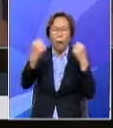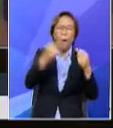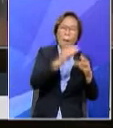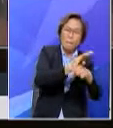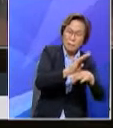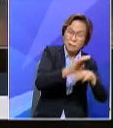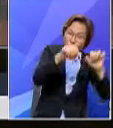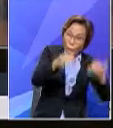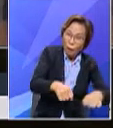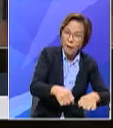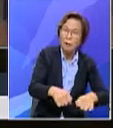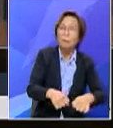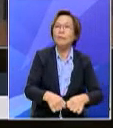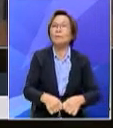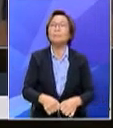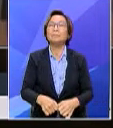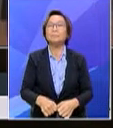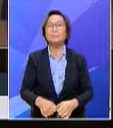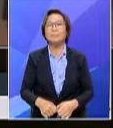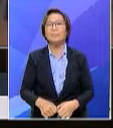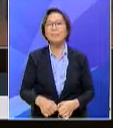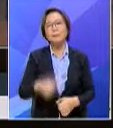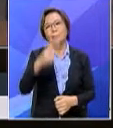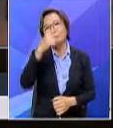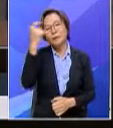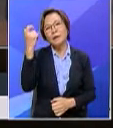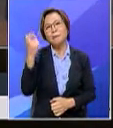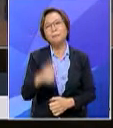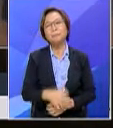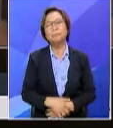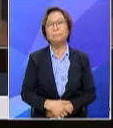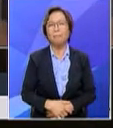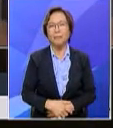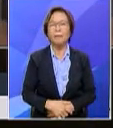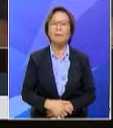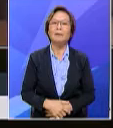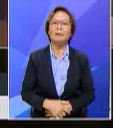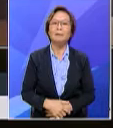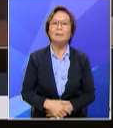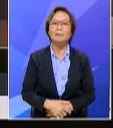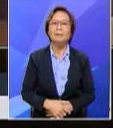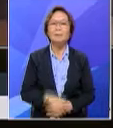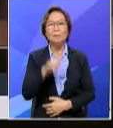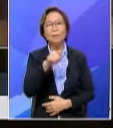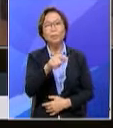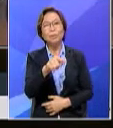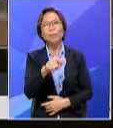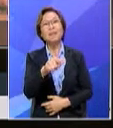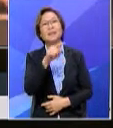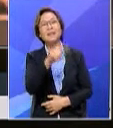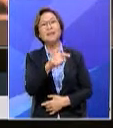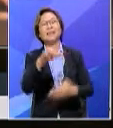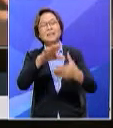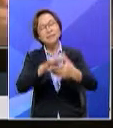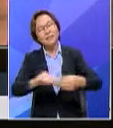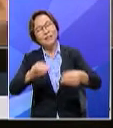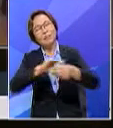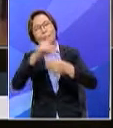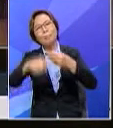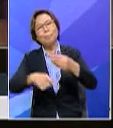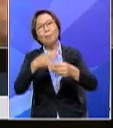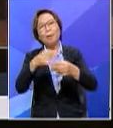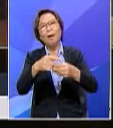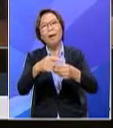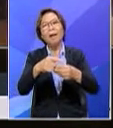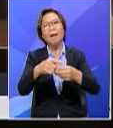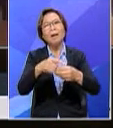bisnes sekarang ini orang pun perlukan lagu karena perlu jinggal yang orang panggil bila orang atrak oh ini cerita pasal susu